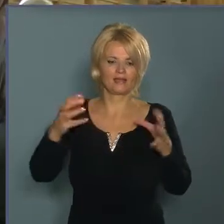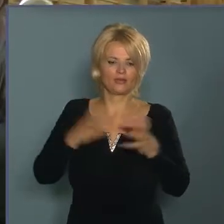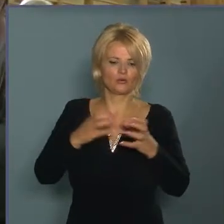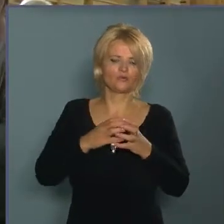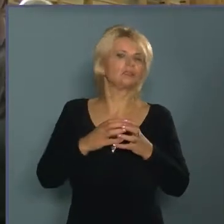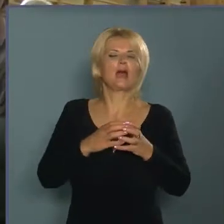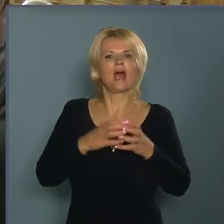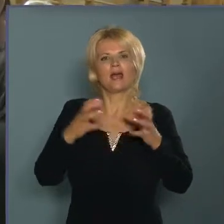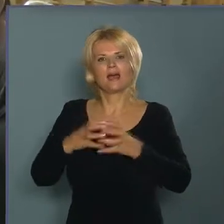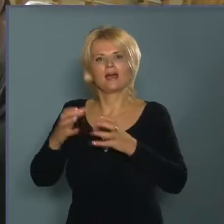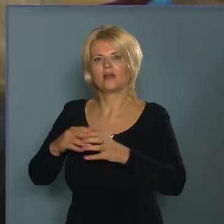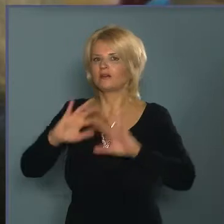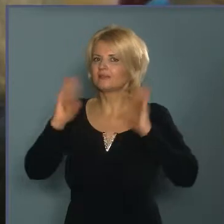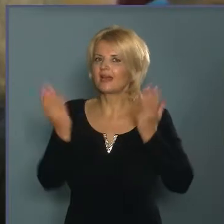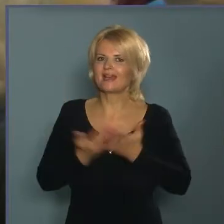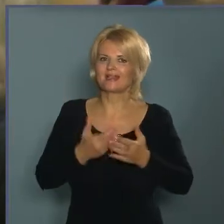teljes korosztályra.